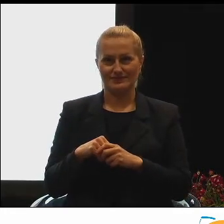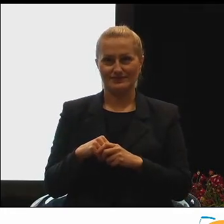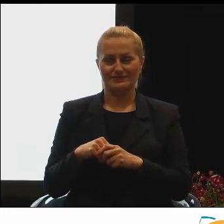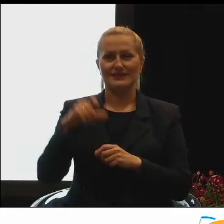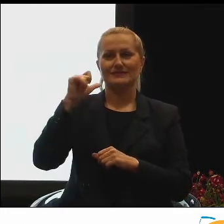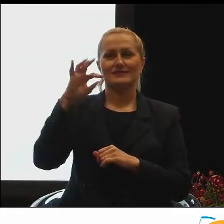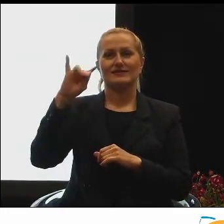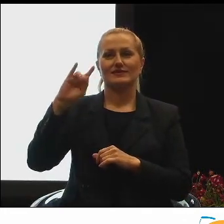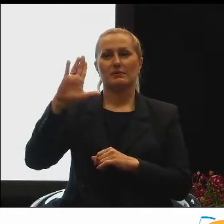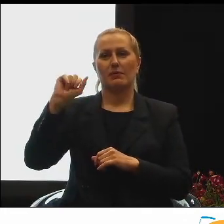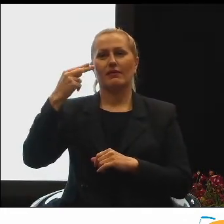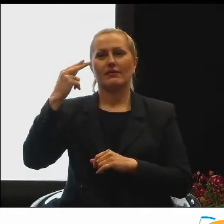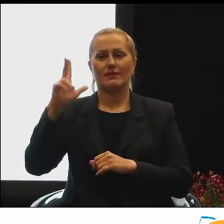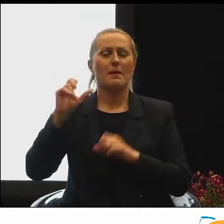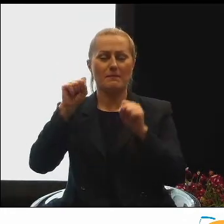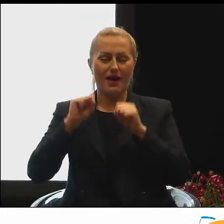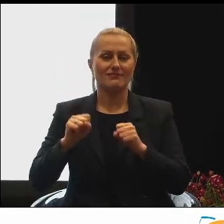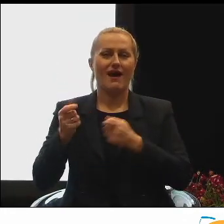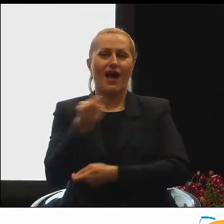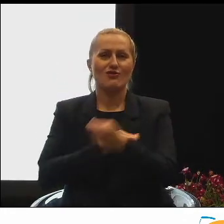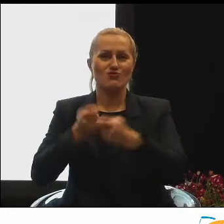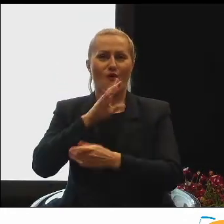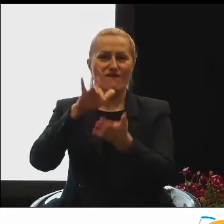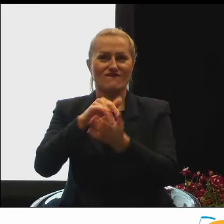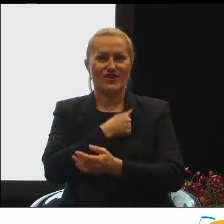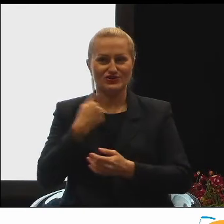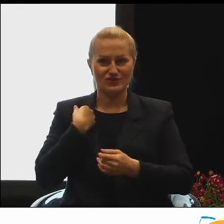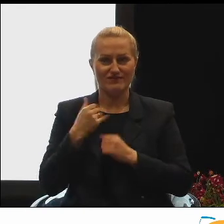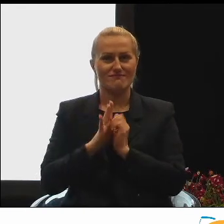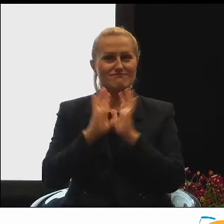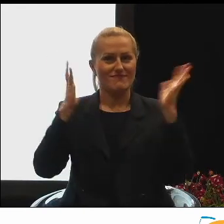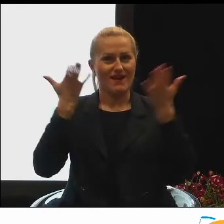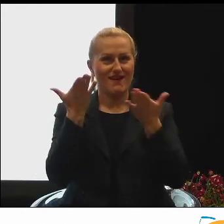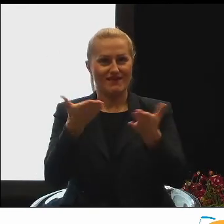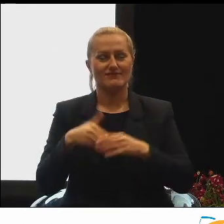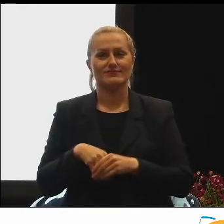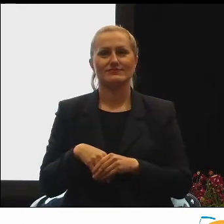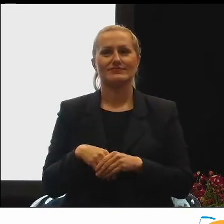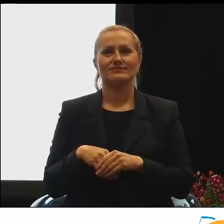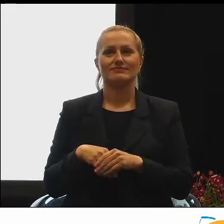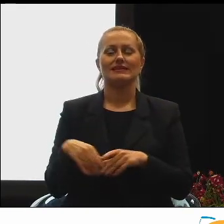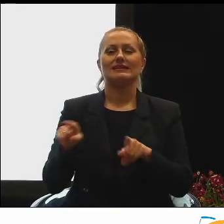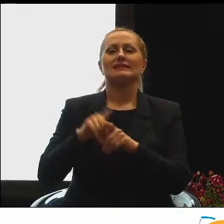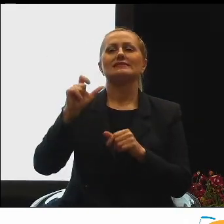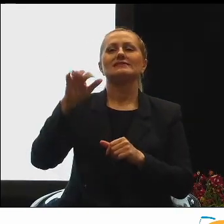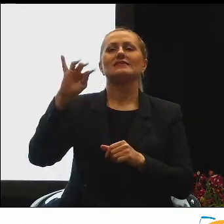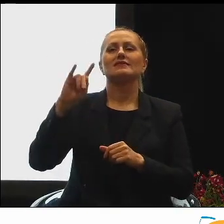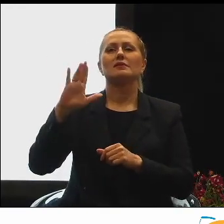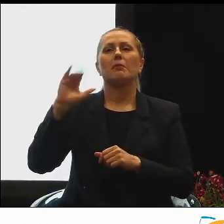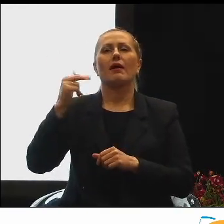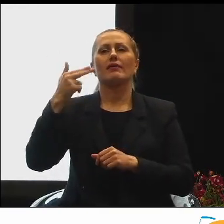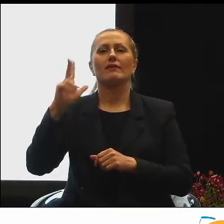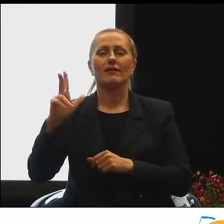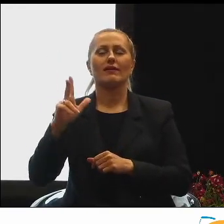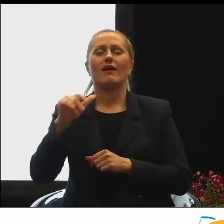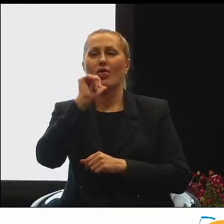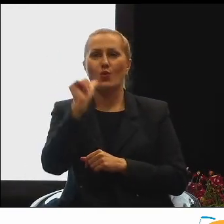Citibank Handlowy w Warszawie. Poproszę o brawa również. oraz Citibank Europe.